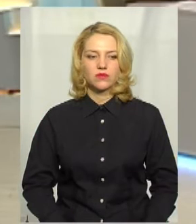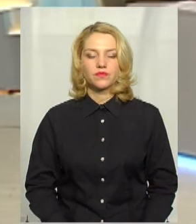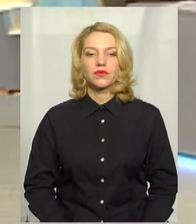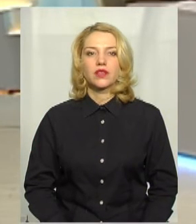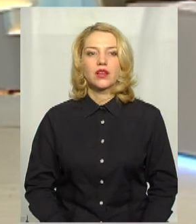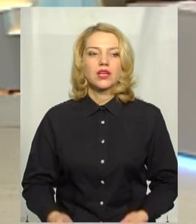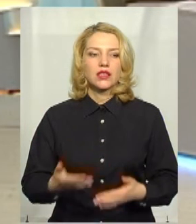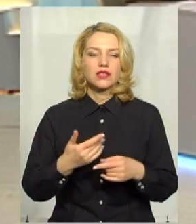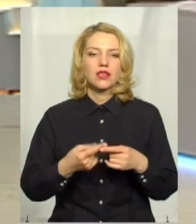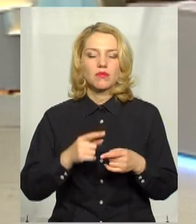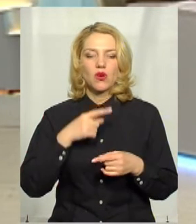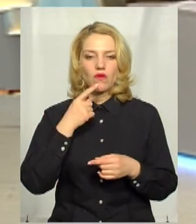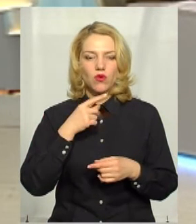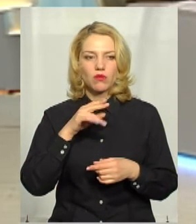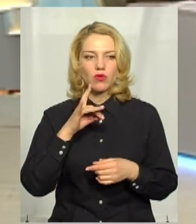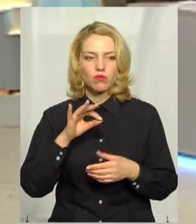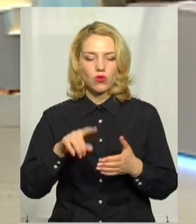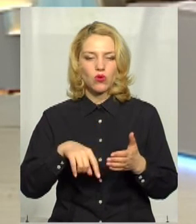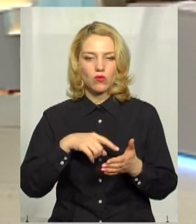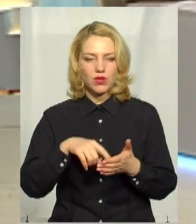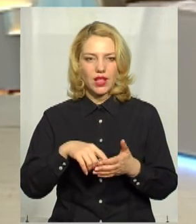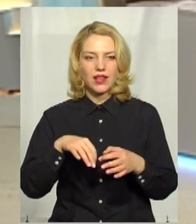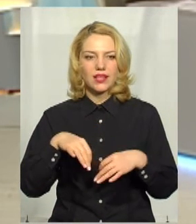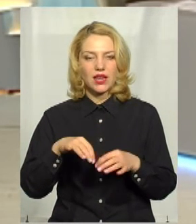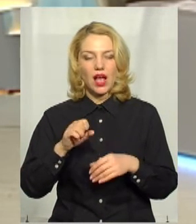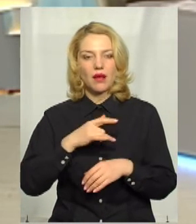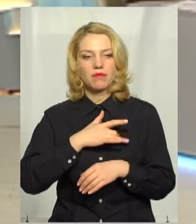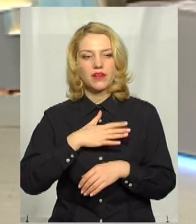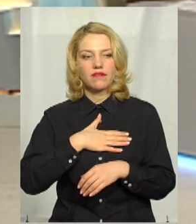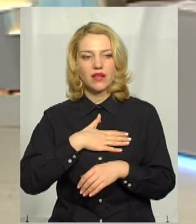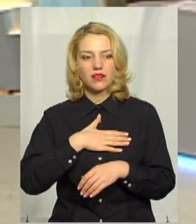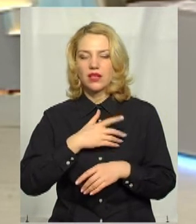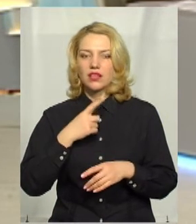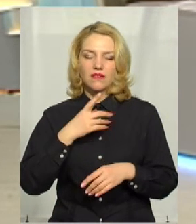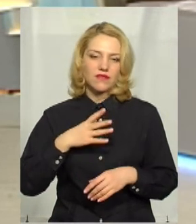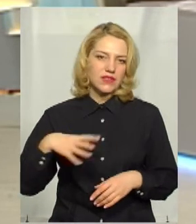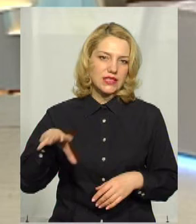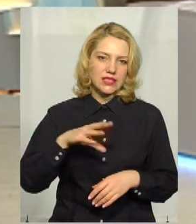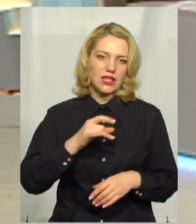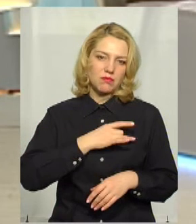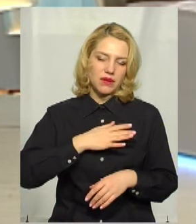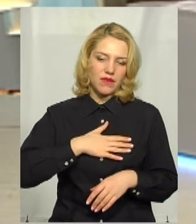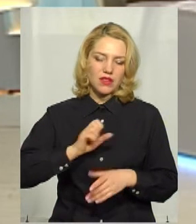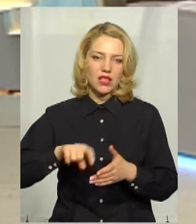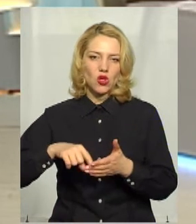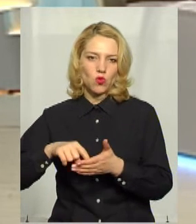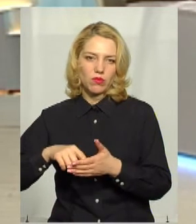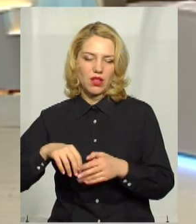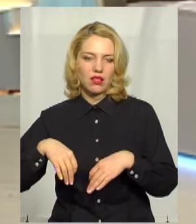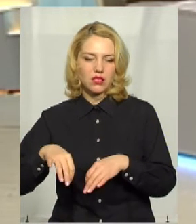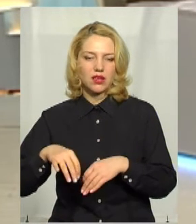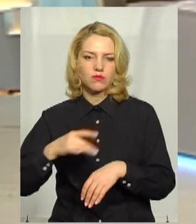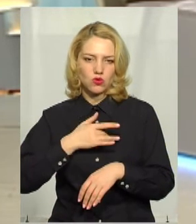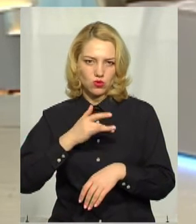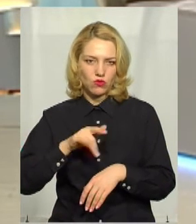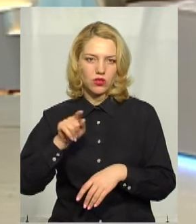Це ми говоримо про комунальний транспорт, а приватний? Це про весь транспорт. Там теж це суворо. І хто